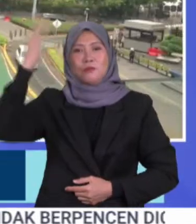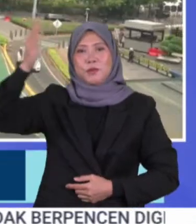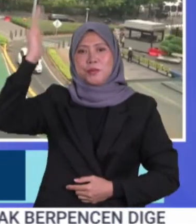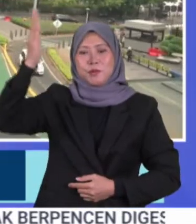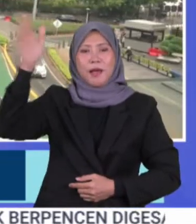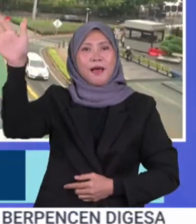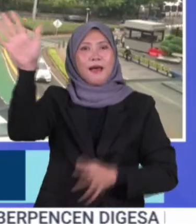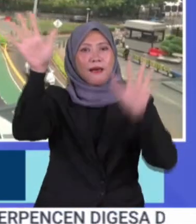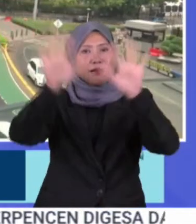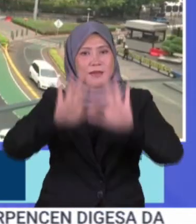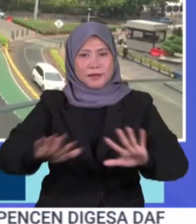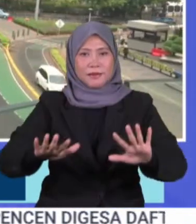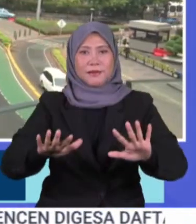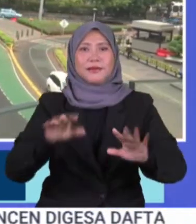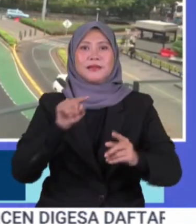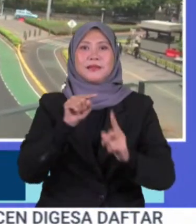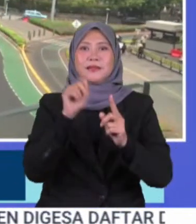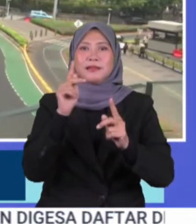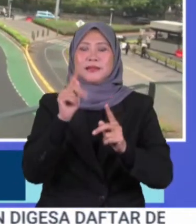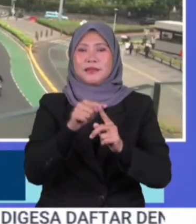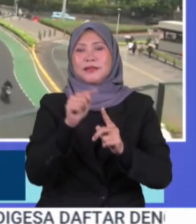Kemuncah ASEAN ke-43